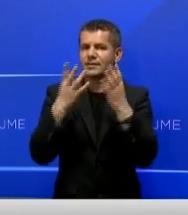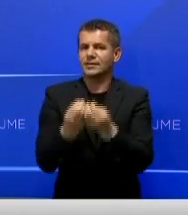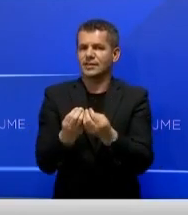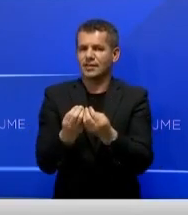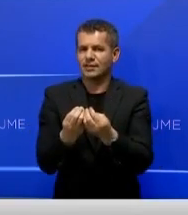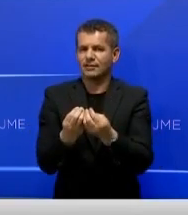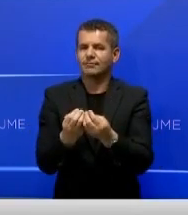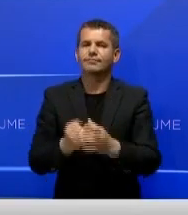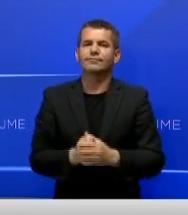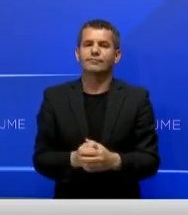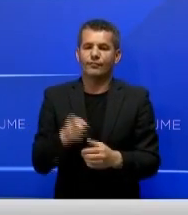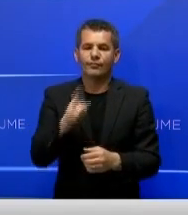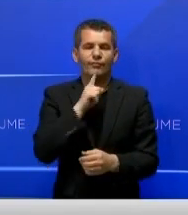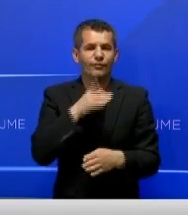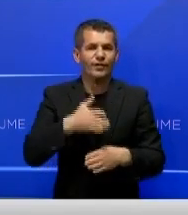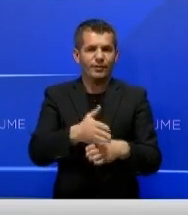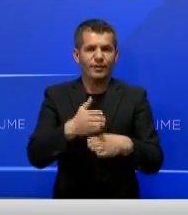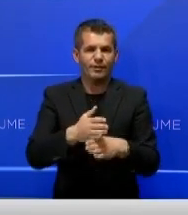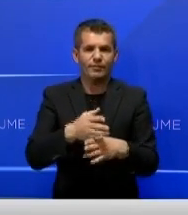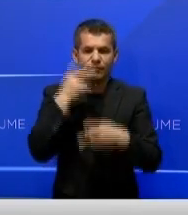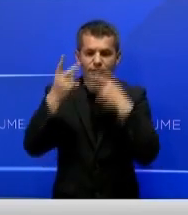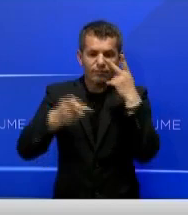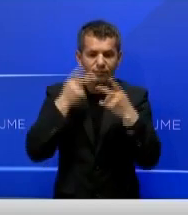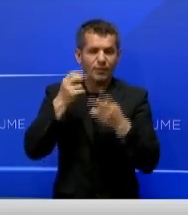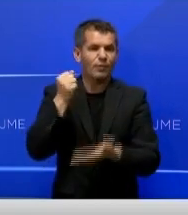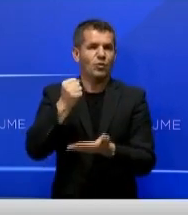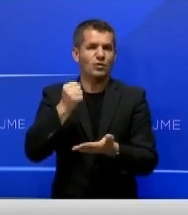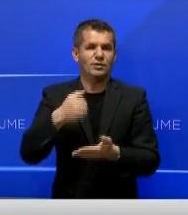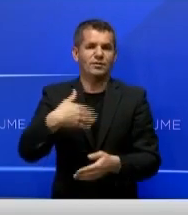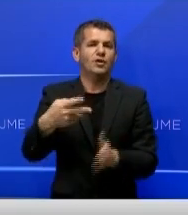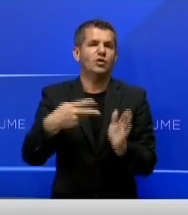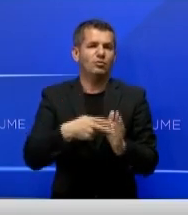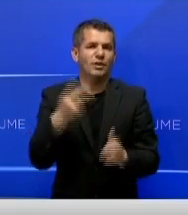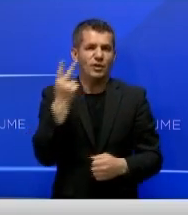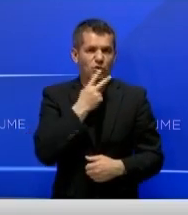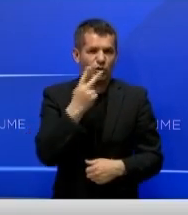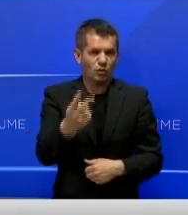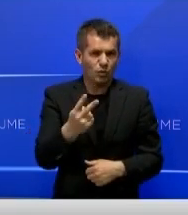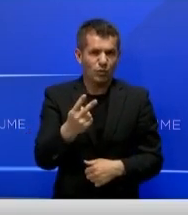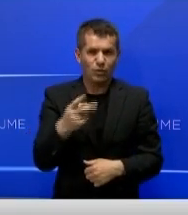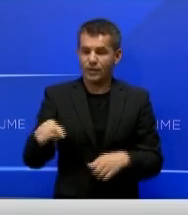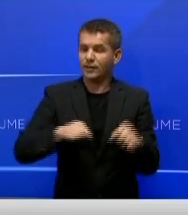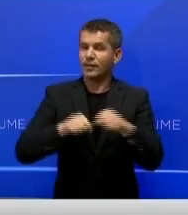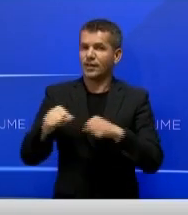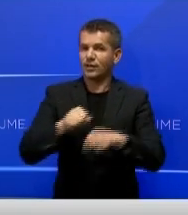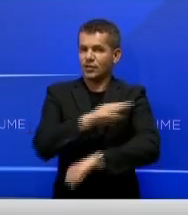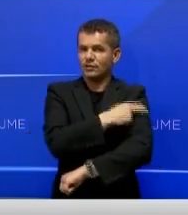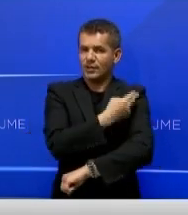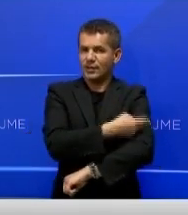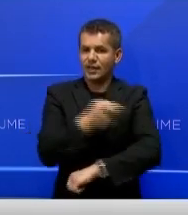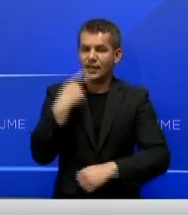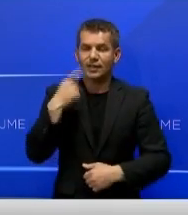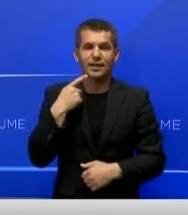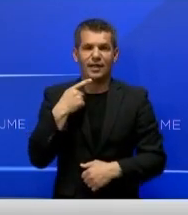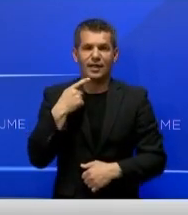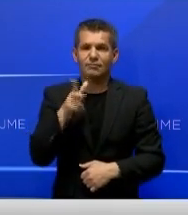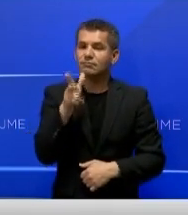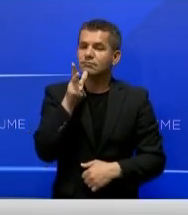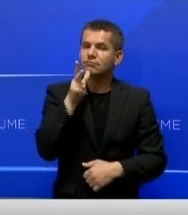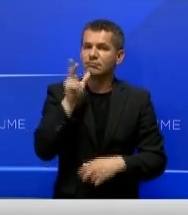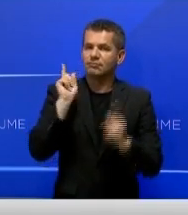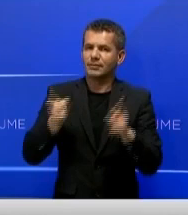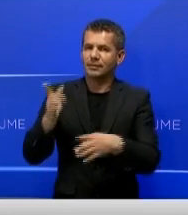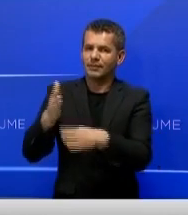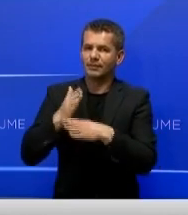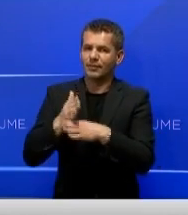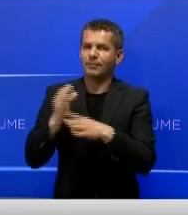thotë se do t'japin kontribut në rishikim në bugjetit për bitin tjetër. Drejtori Shësë Kukës, Valbon Krasnici, ka thënë se kërkojnë përkrahje